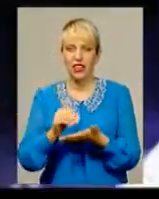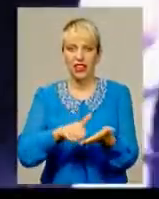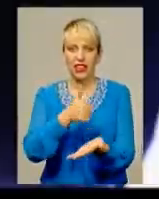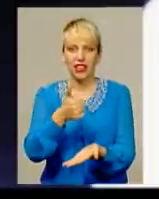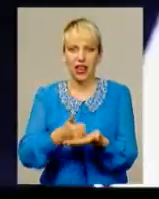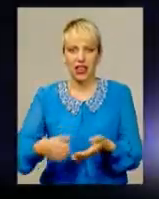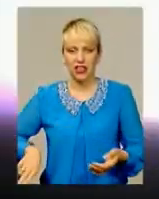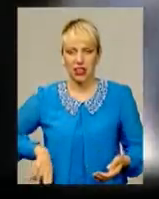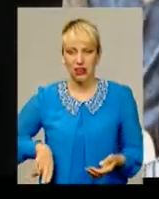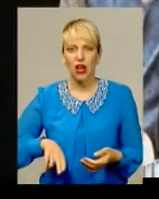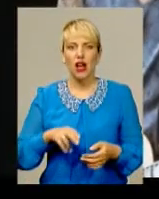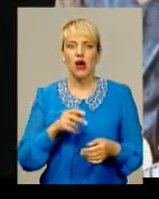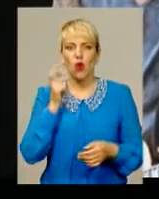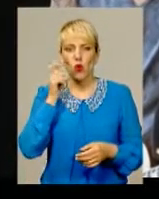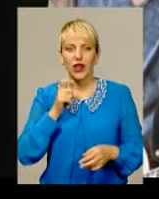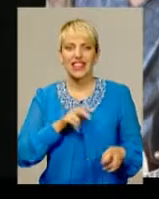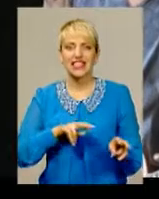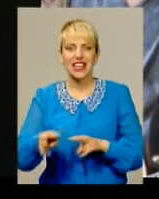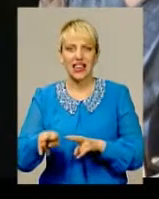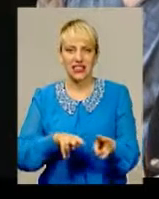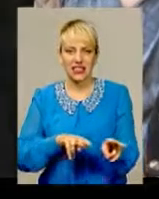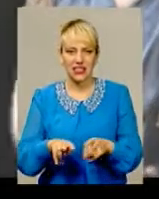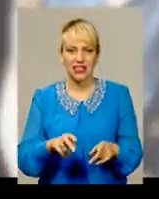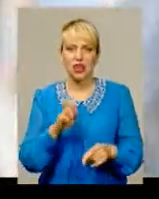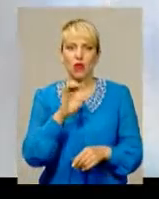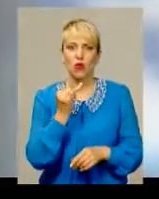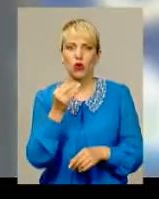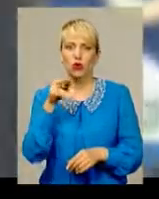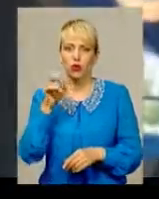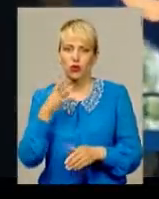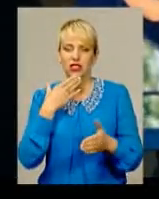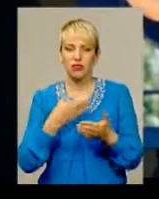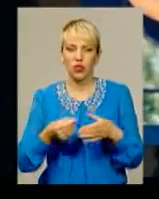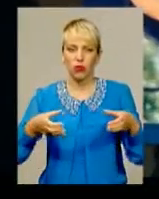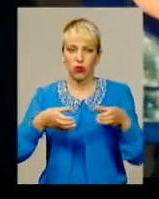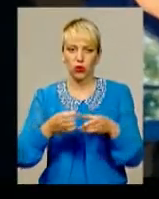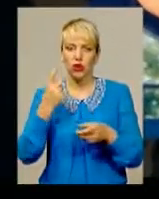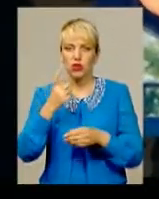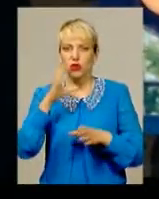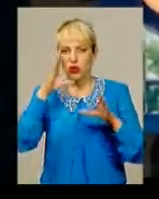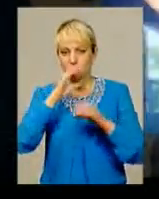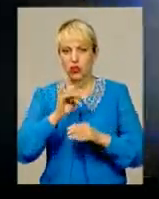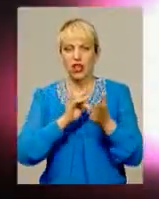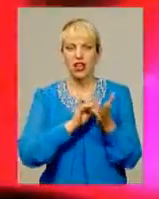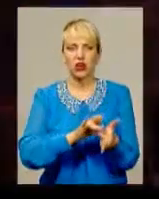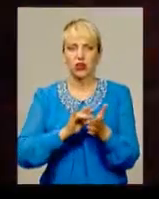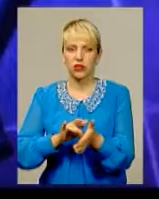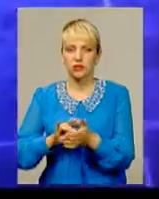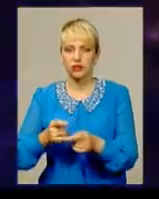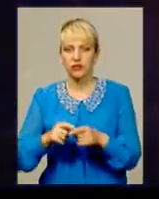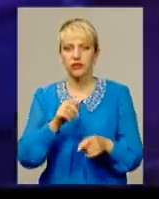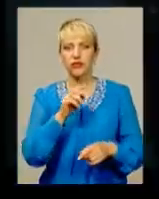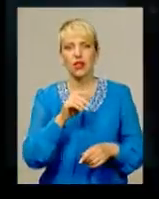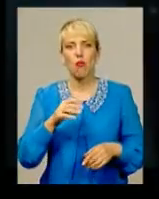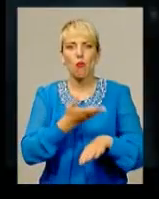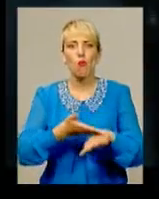«Укрзалізниці» Войцех Бальчун разом із своїм гуртом. До речі, одним із найбільш успішних та гастролюючих рок-бендів Польщі.